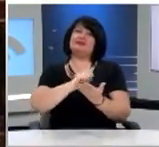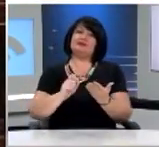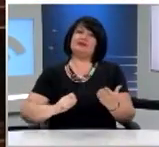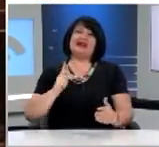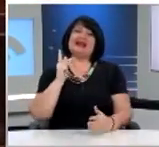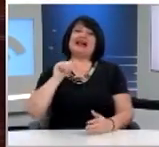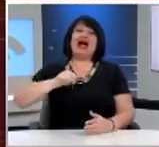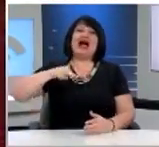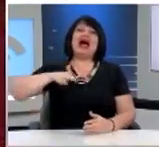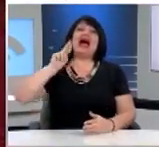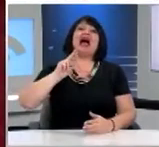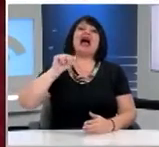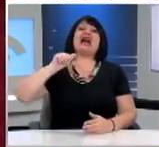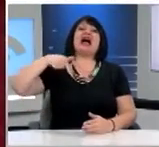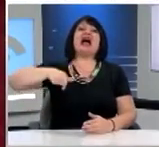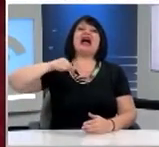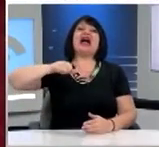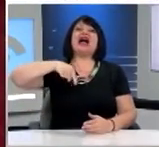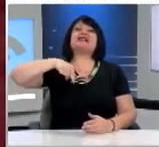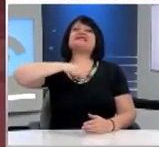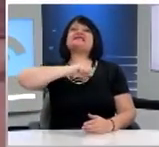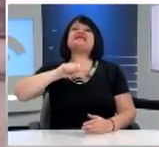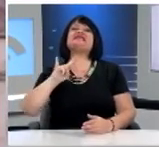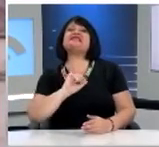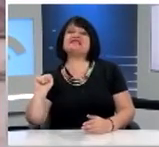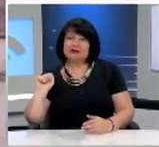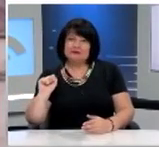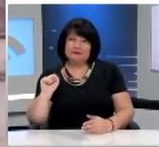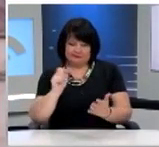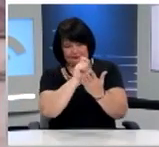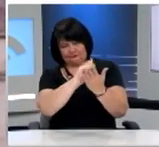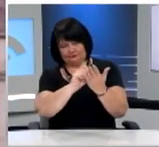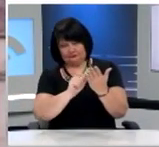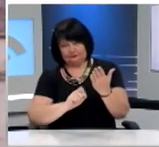Καραγάτσης Ο άνθρωπος έδωσε